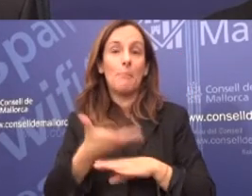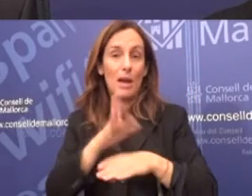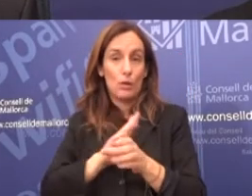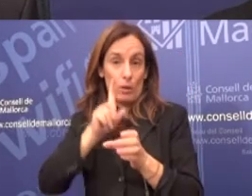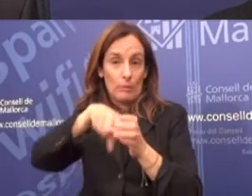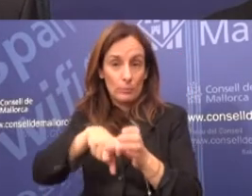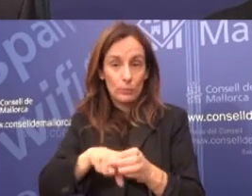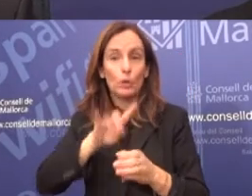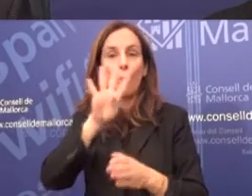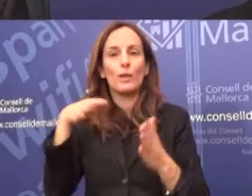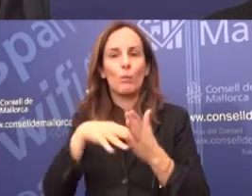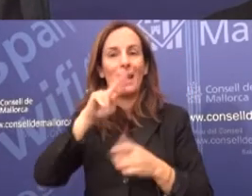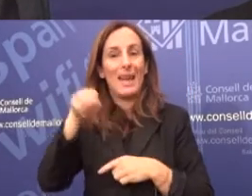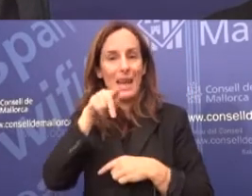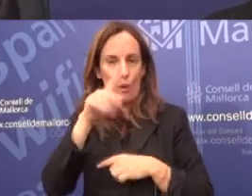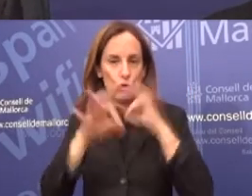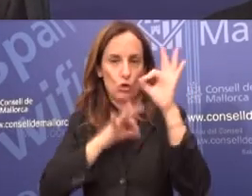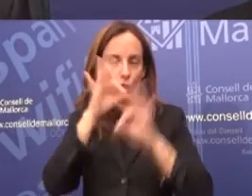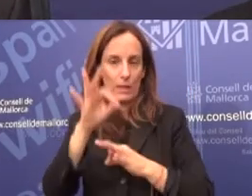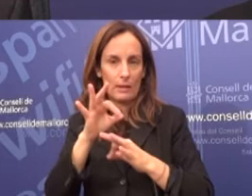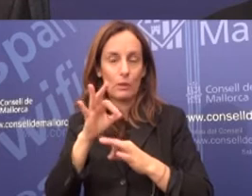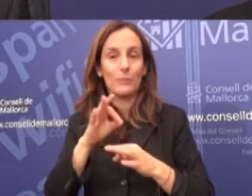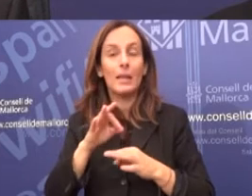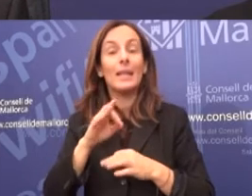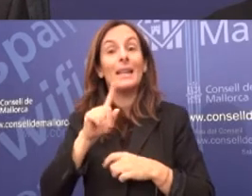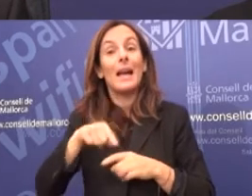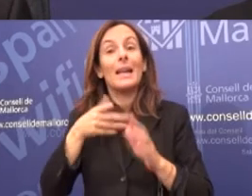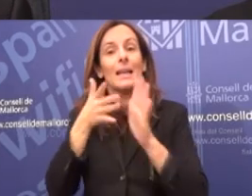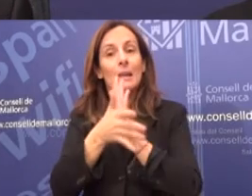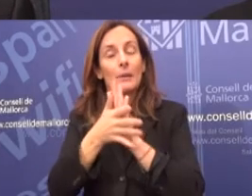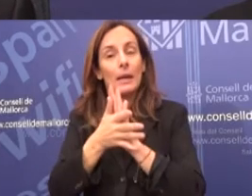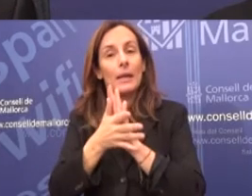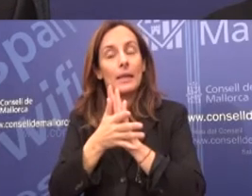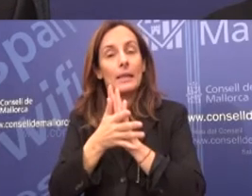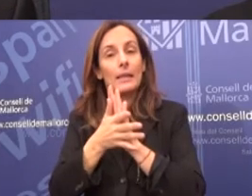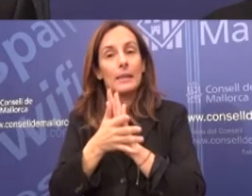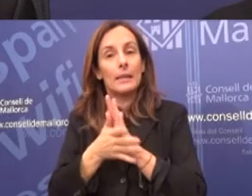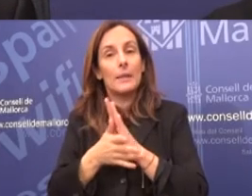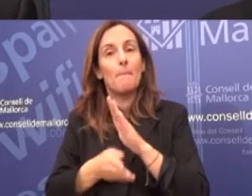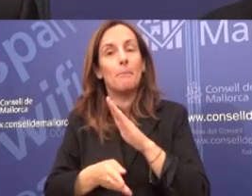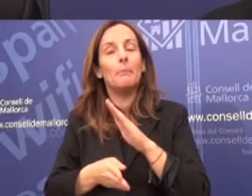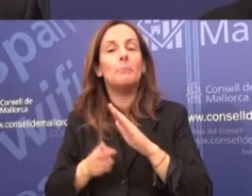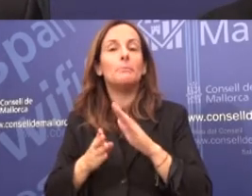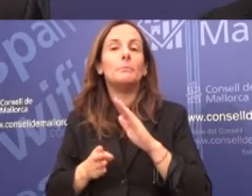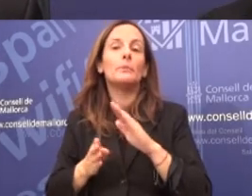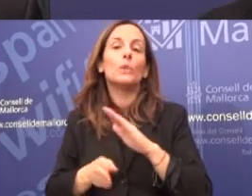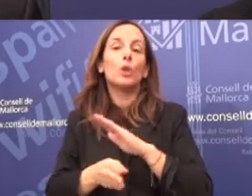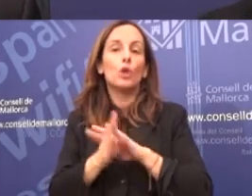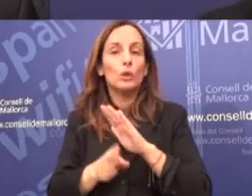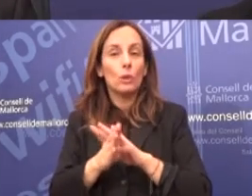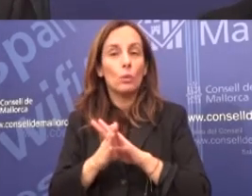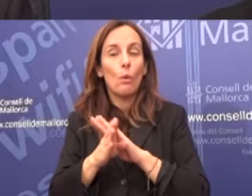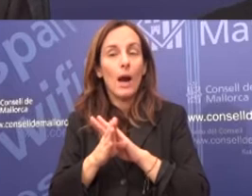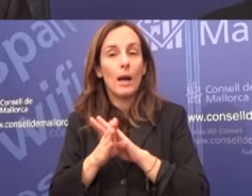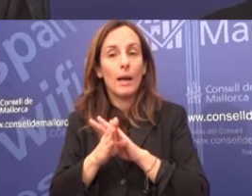la categoria de Paisatge Cultural, de la qual hi formen part, 4.000 euros. I comentar també que